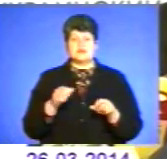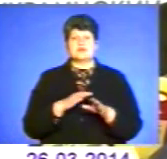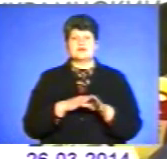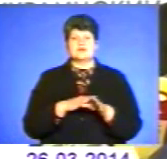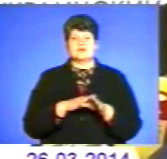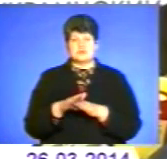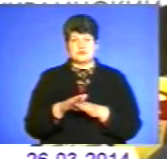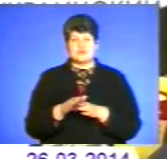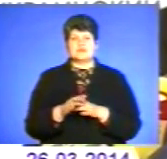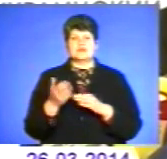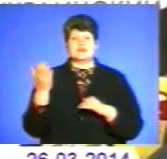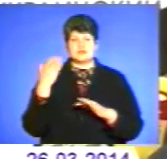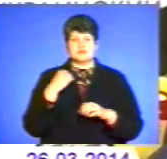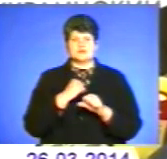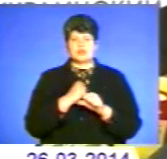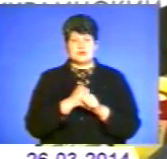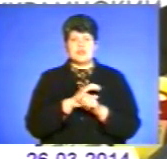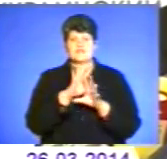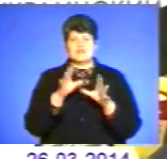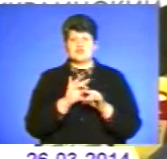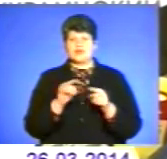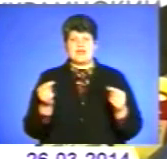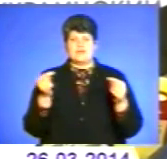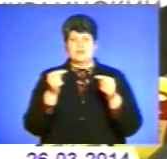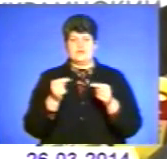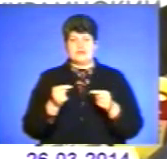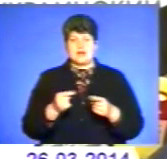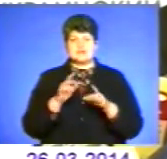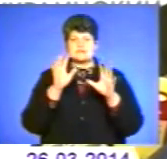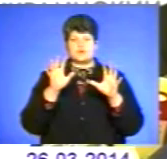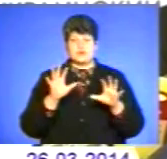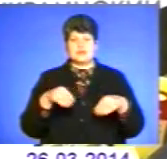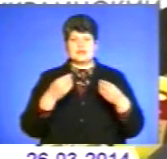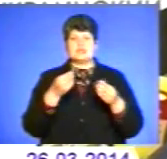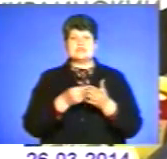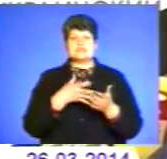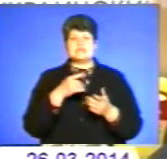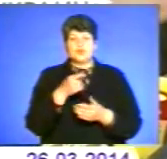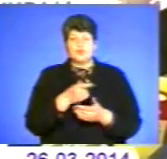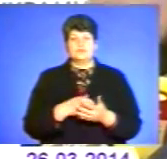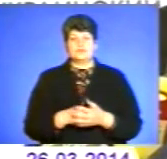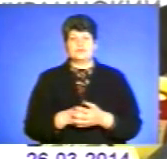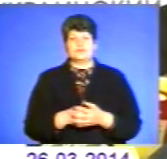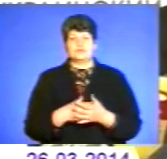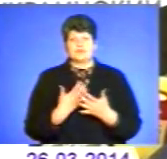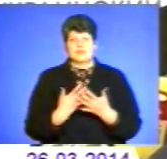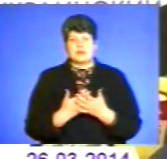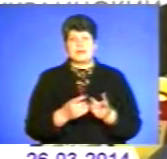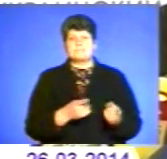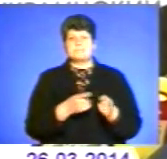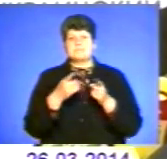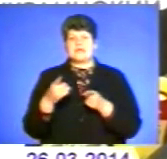так як вона робила це, все, що не відповідає законодавству. І виставити нам цю ціну, скажімо, перейти,